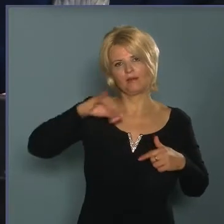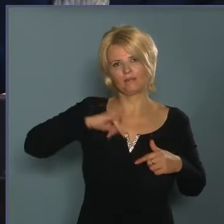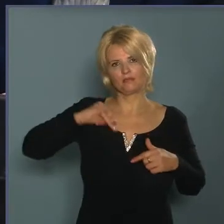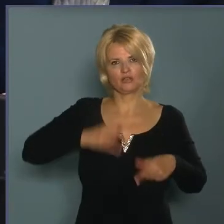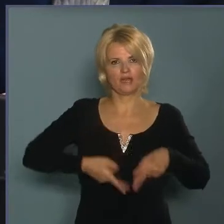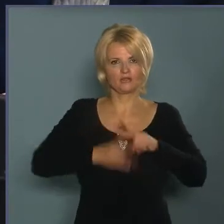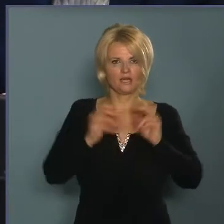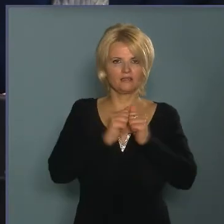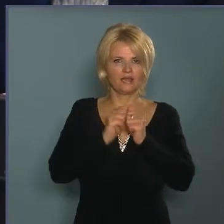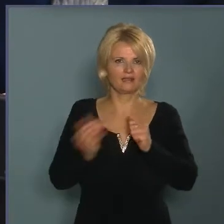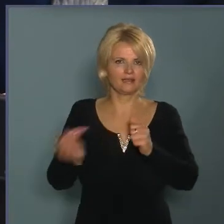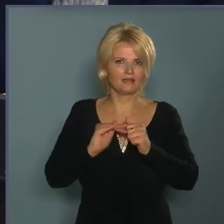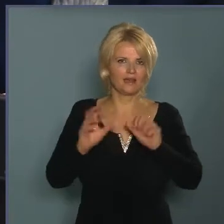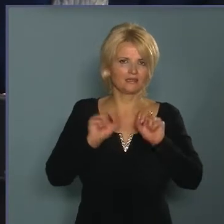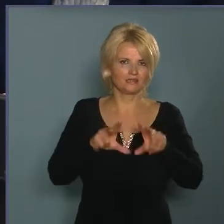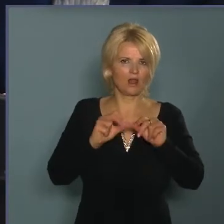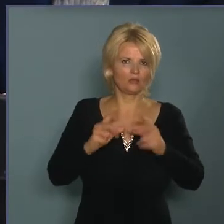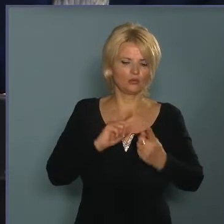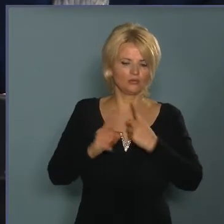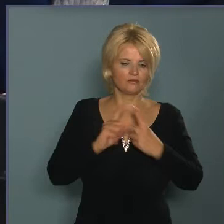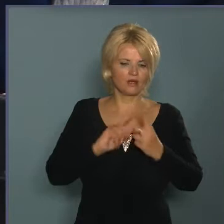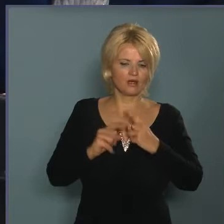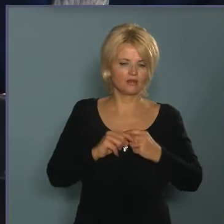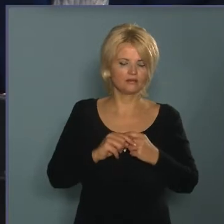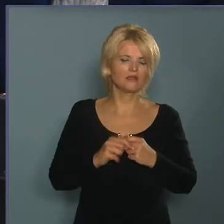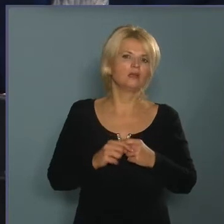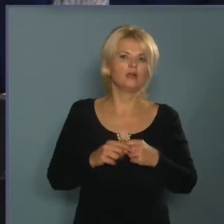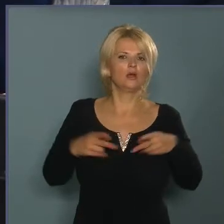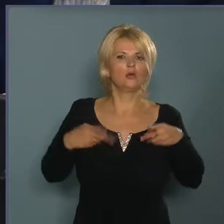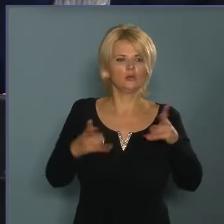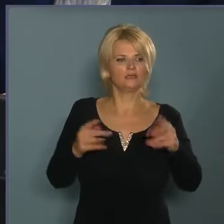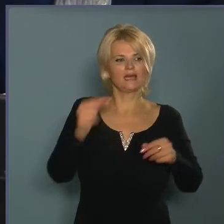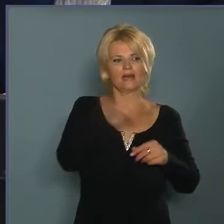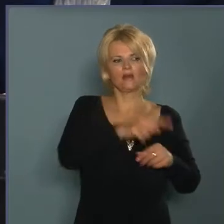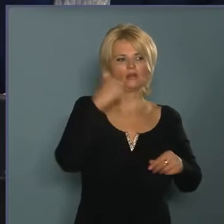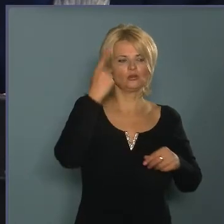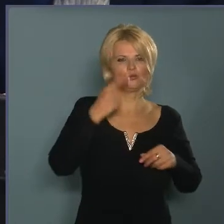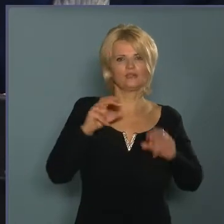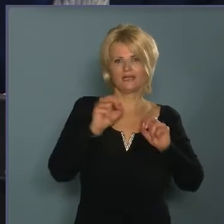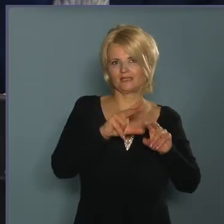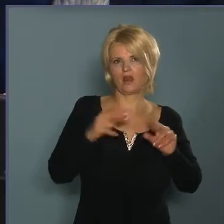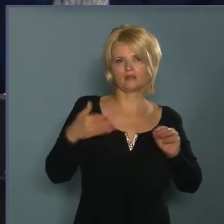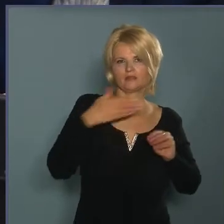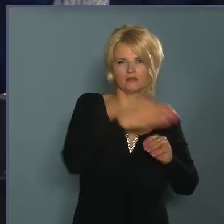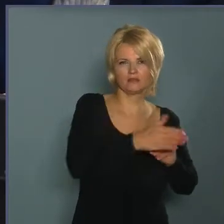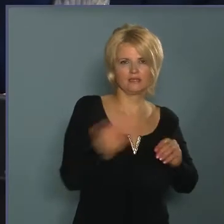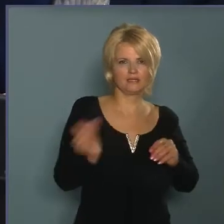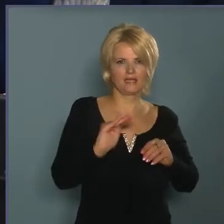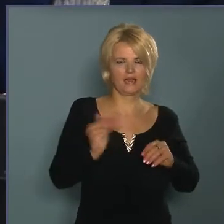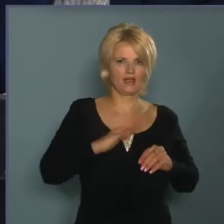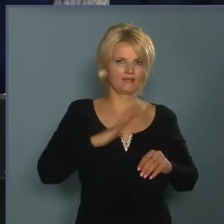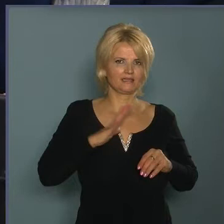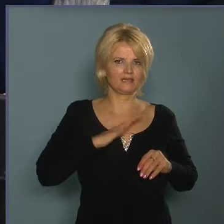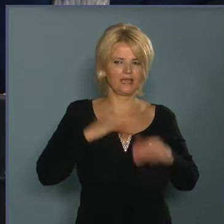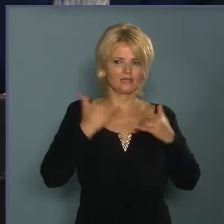hiszen rengeteg gyerek szolgál az udvaron, eddig könnyedén kifuthattak az utcára. Most ezek a határoló